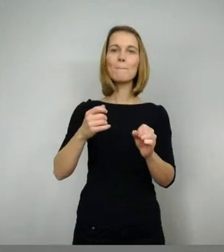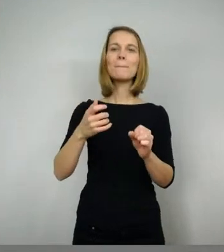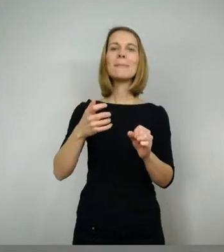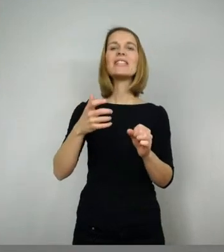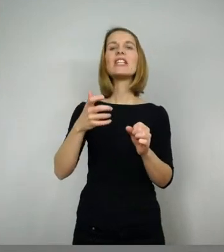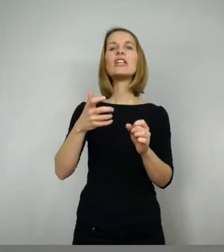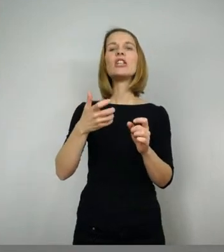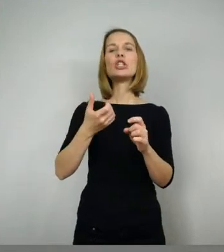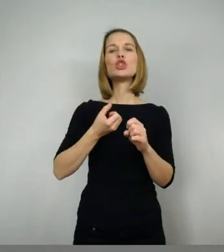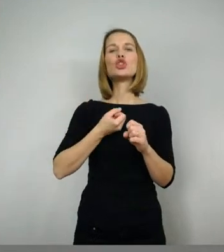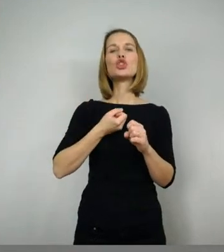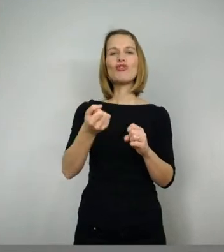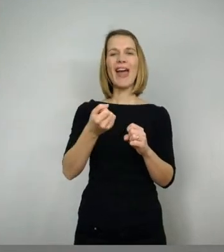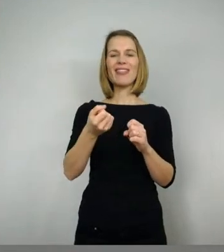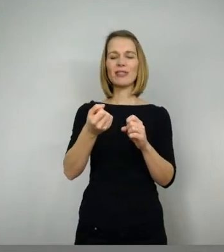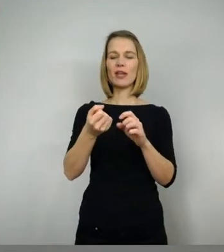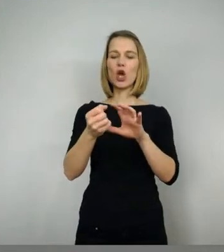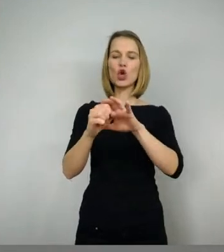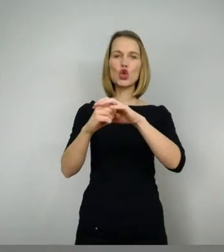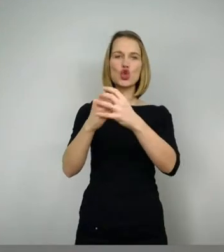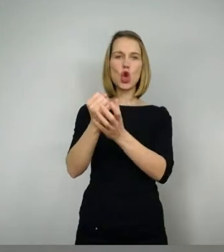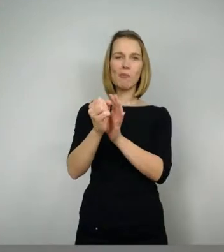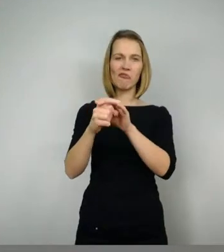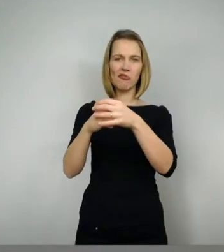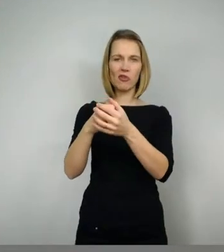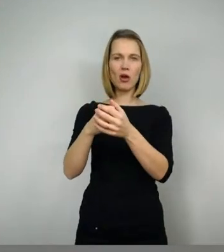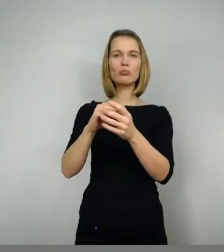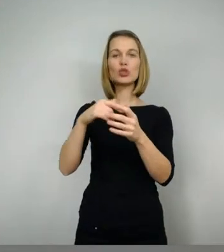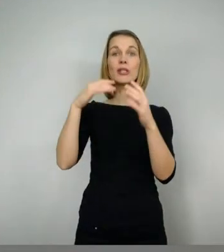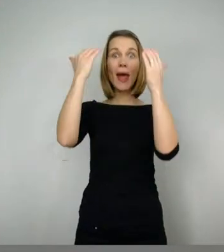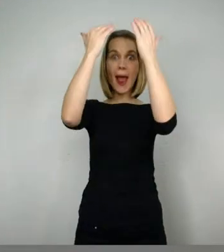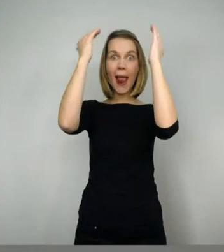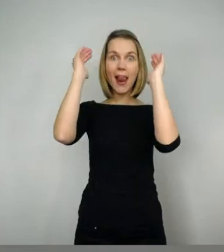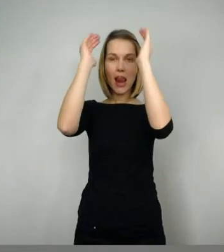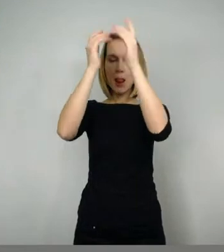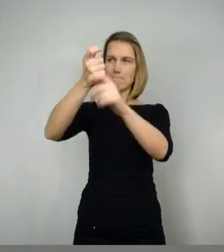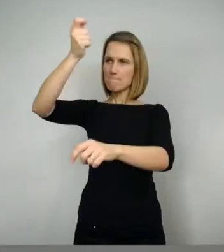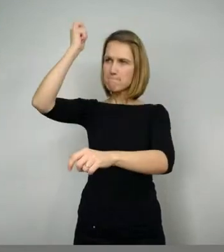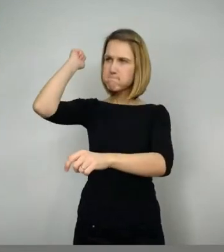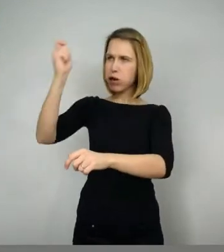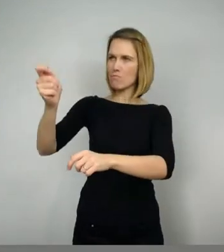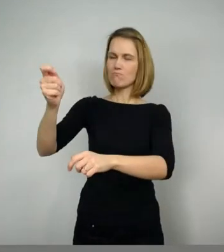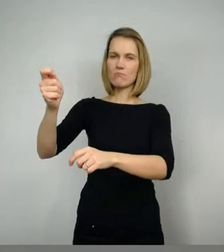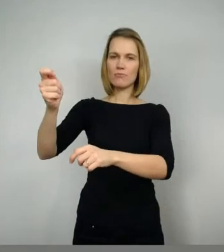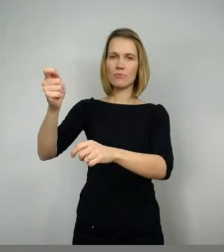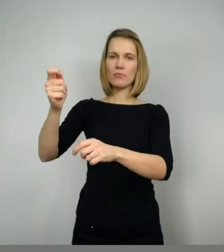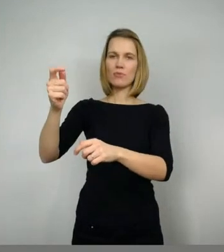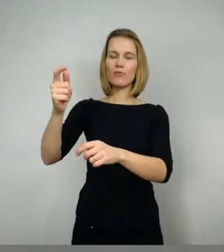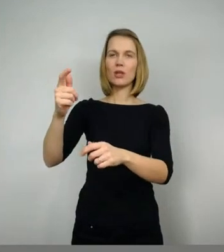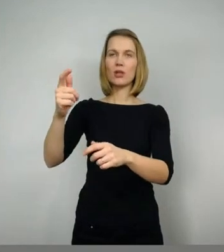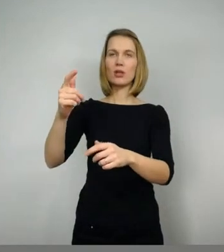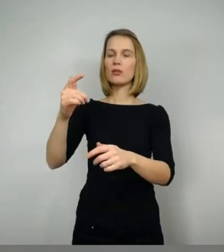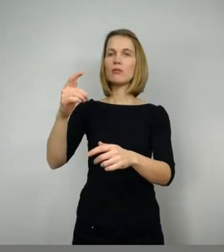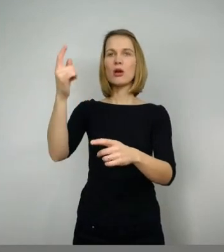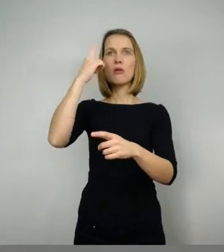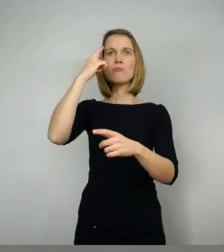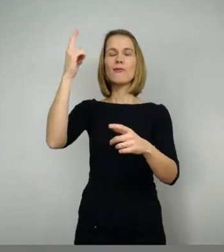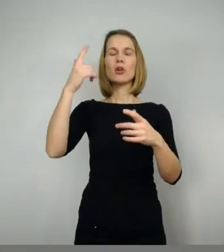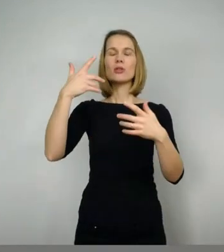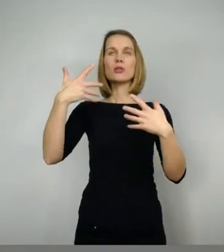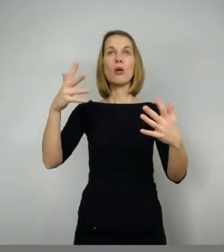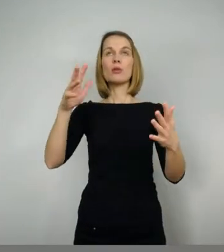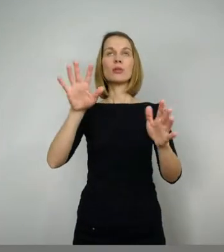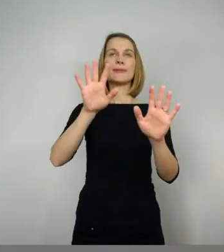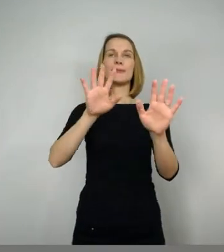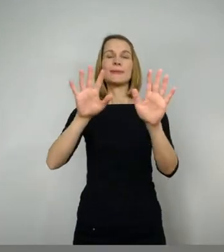Adder, mit dem Schwertknauf auf den Helm schlagen, damit er ahne Wisse wird, also bewusstlos wird. Eine Frage. Ja, noch eine weitere